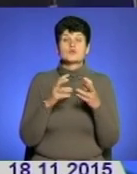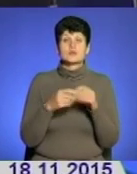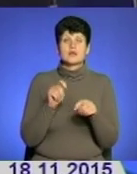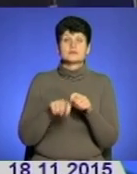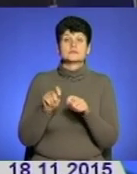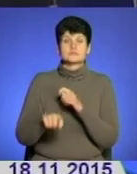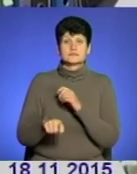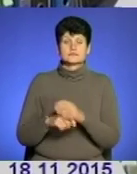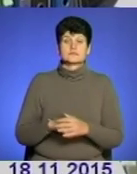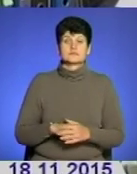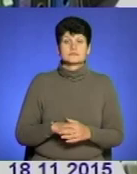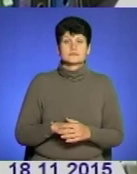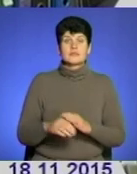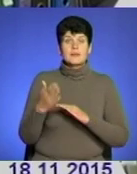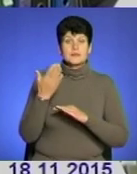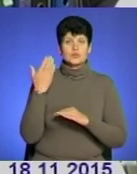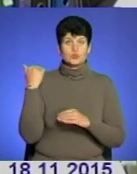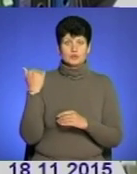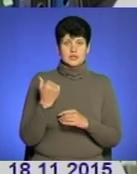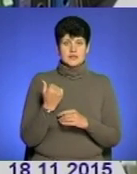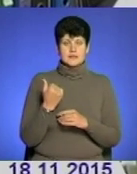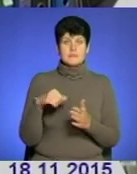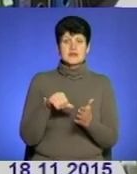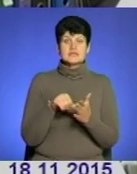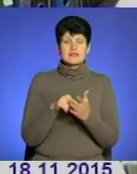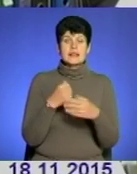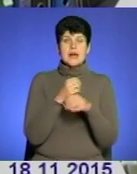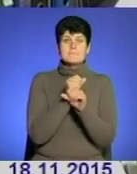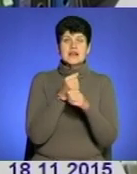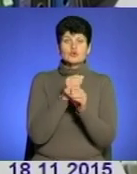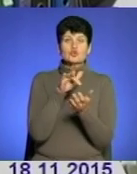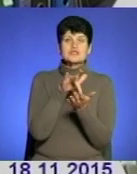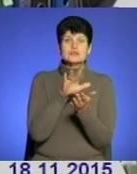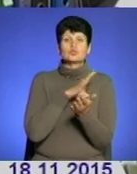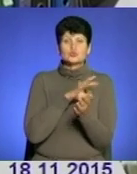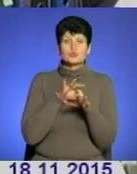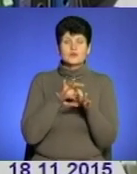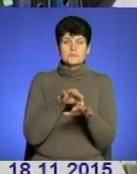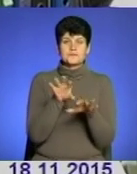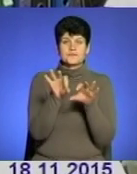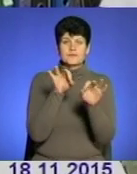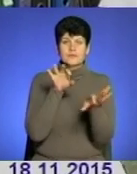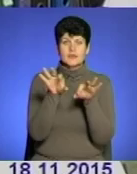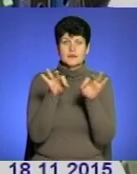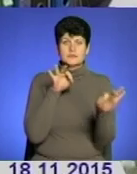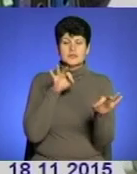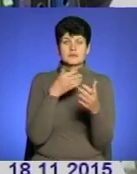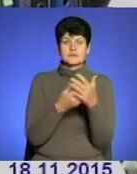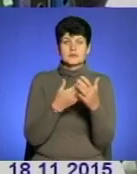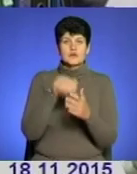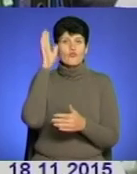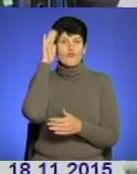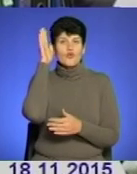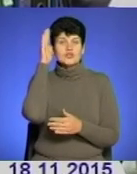відеоматеріалі. На минулому тижні представниками лабораторного центру було здійснено відбір зразків та дослідження води